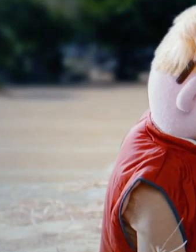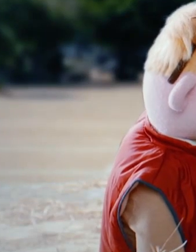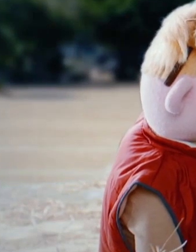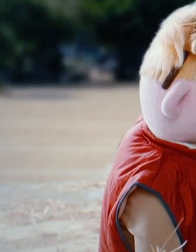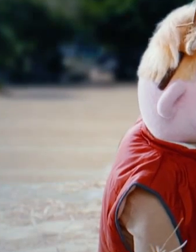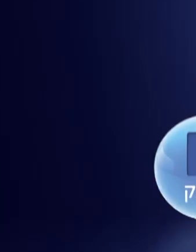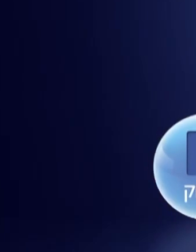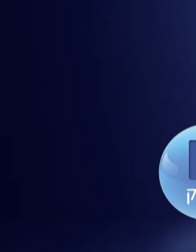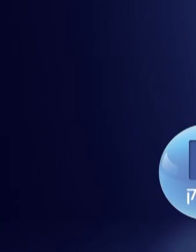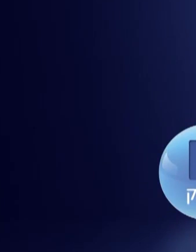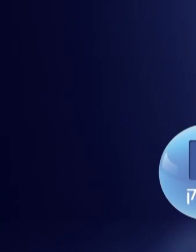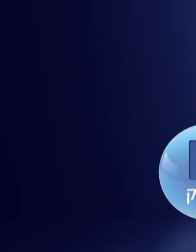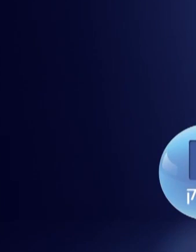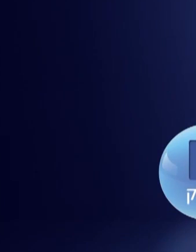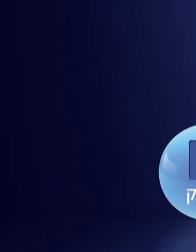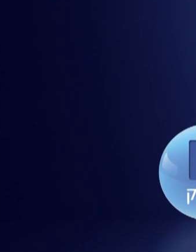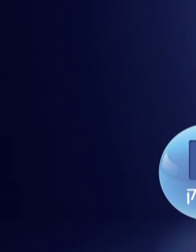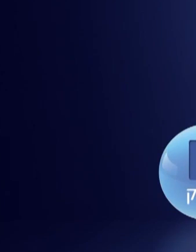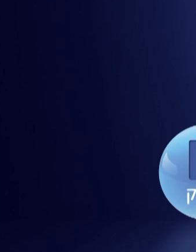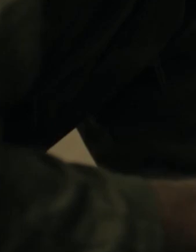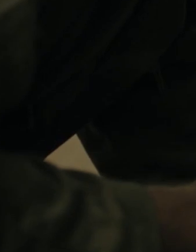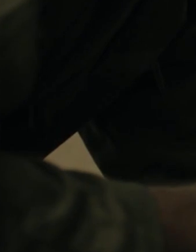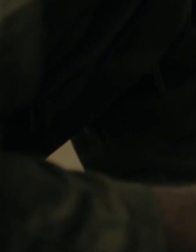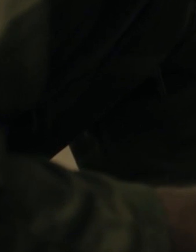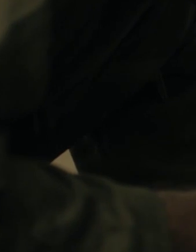שיכול לעוף ברוח חזקה כדי שיהיה לנו חורף בטוח ונעים.